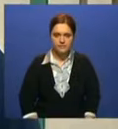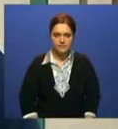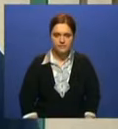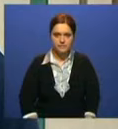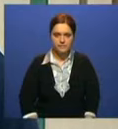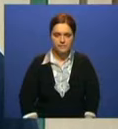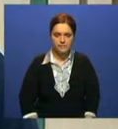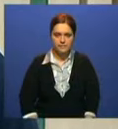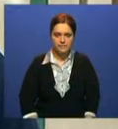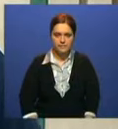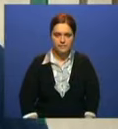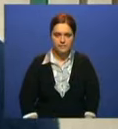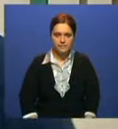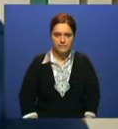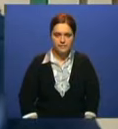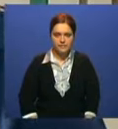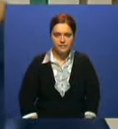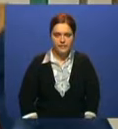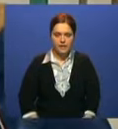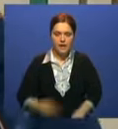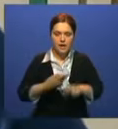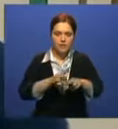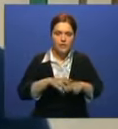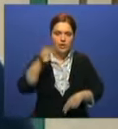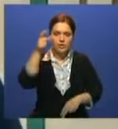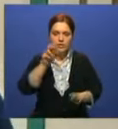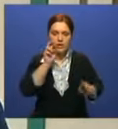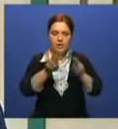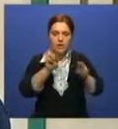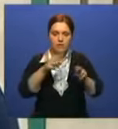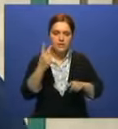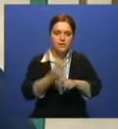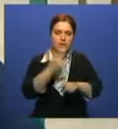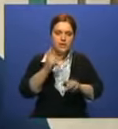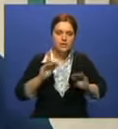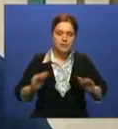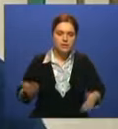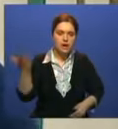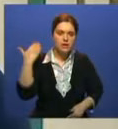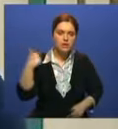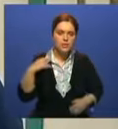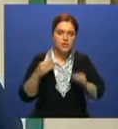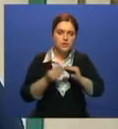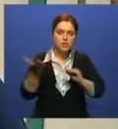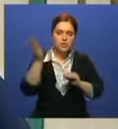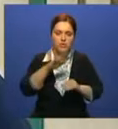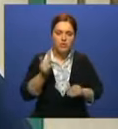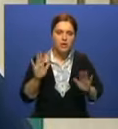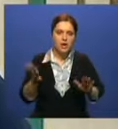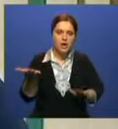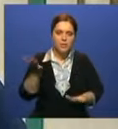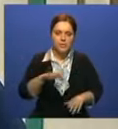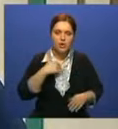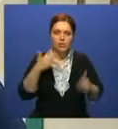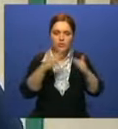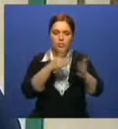Посетителей стало почти в два раза меньше. Раньше я продавал в день 10 джинсов, а теперь только 5. У магазина много расходов, а мне нужно приносить что-то